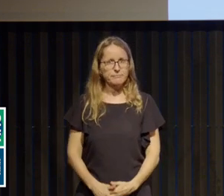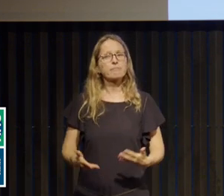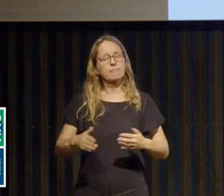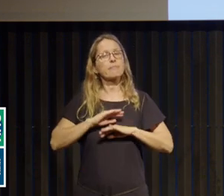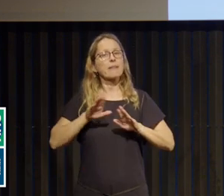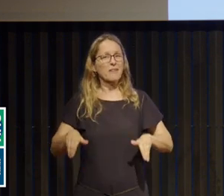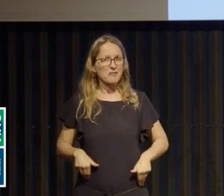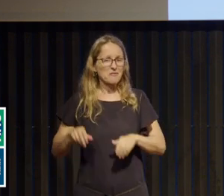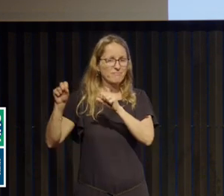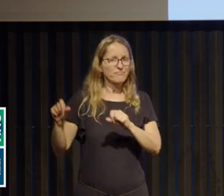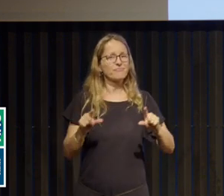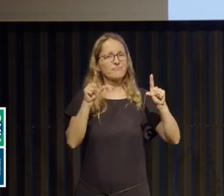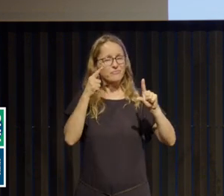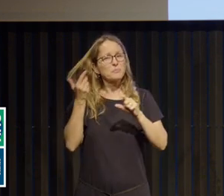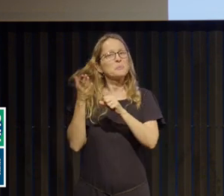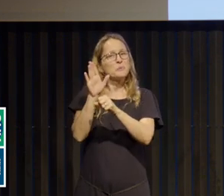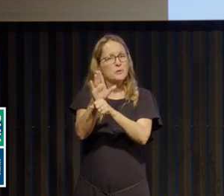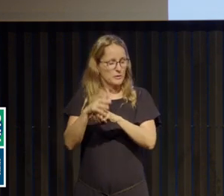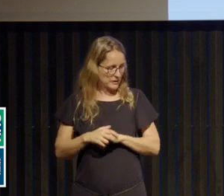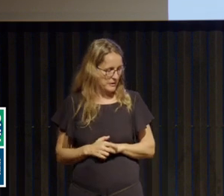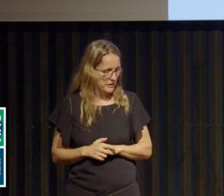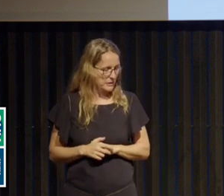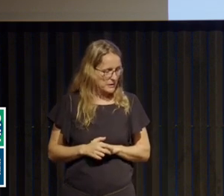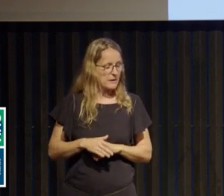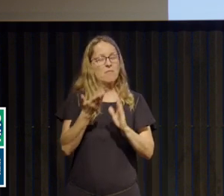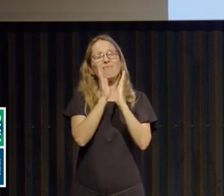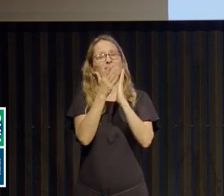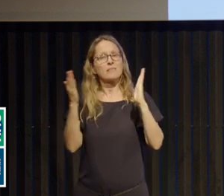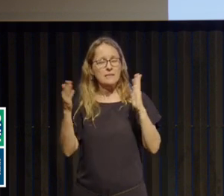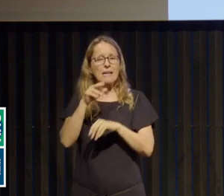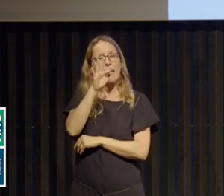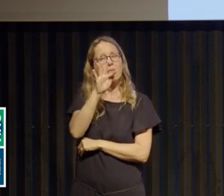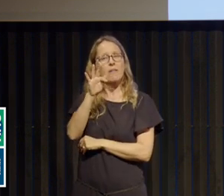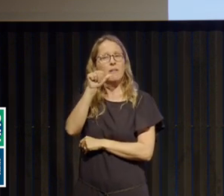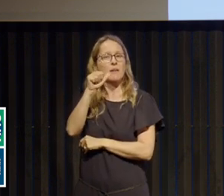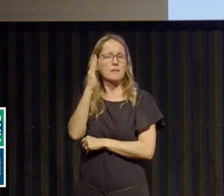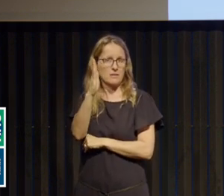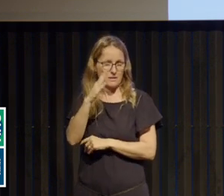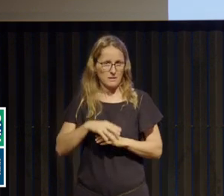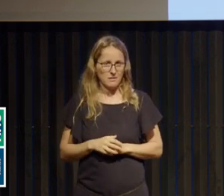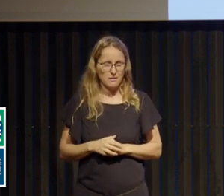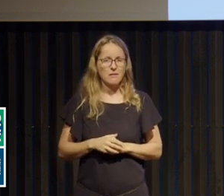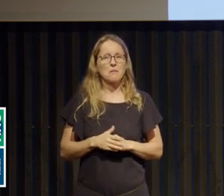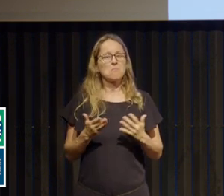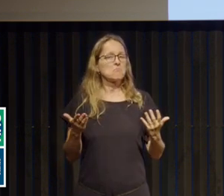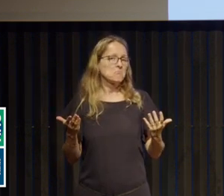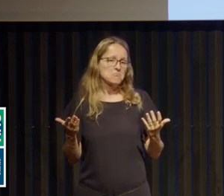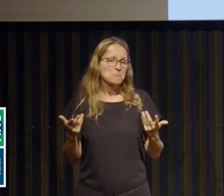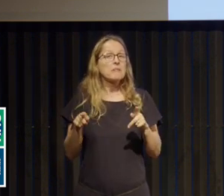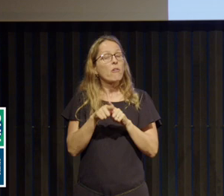la dernière diapo, je vous mets le petit flyer de la FFAB concernant une ligne